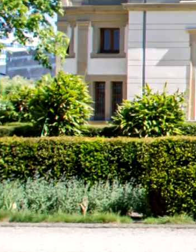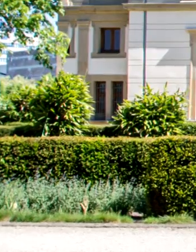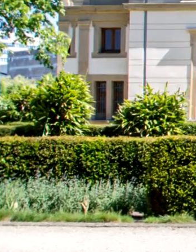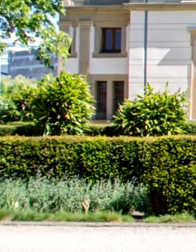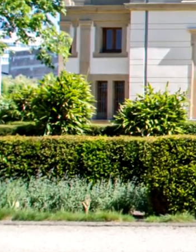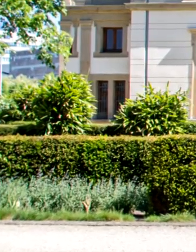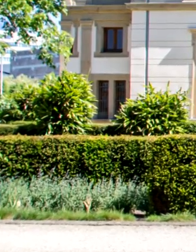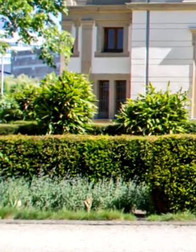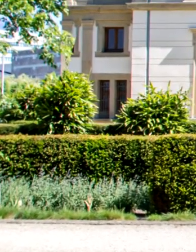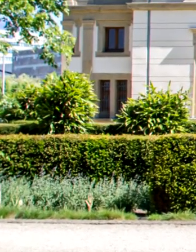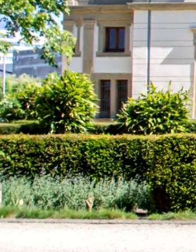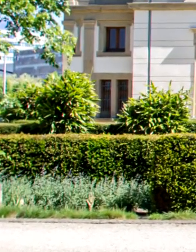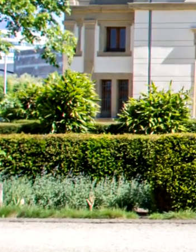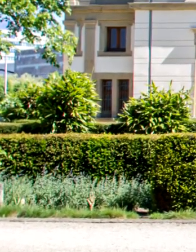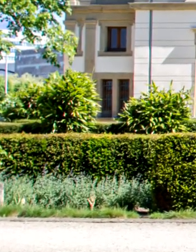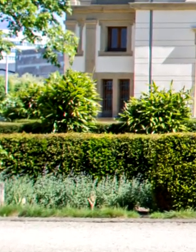Aufmerksamkeit.